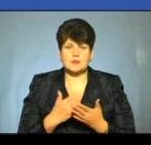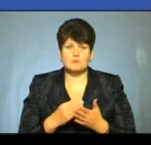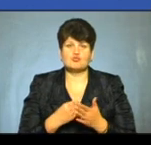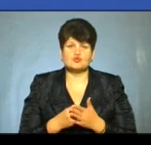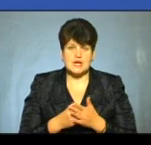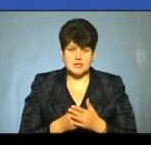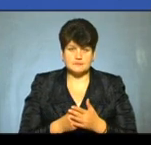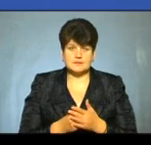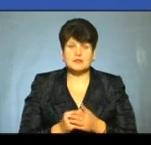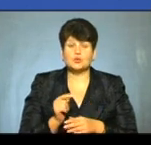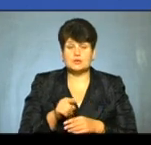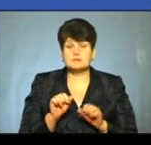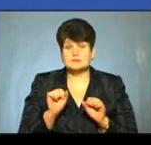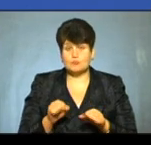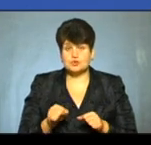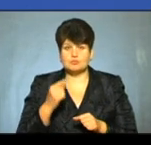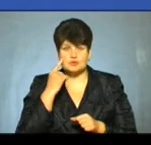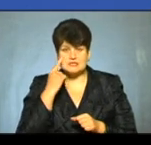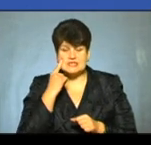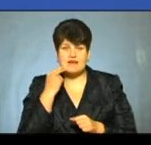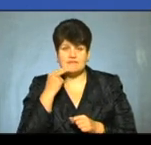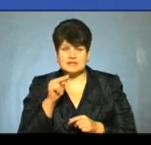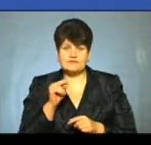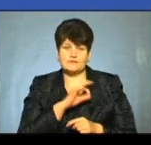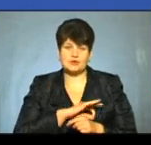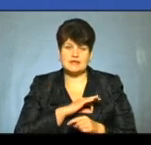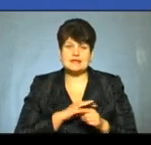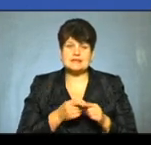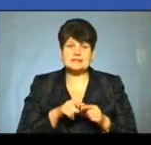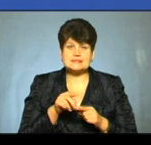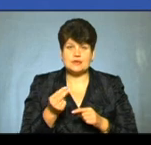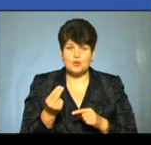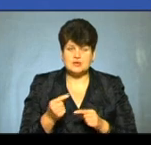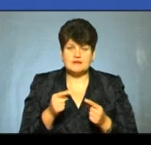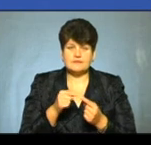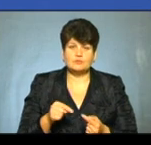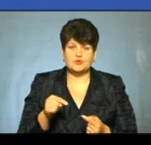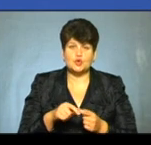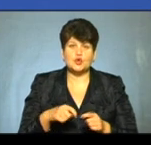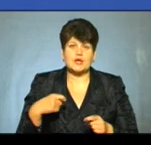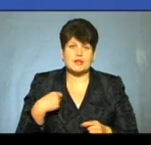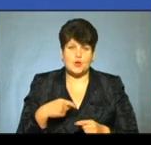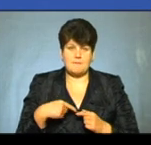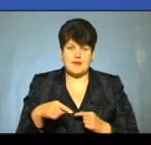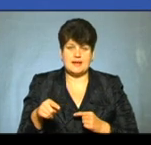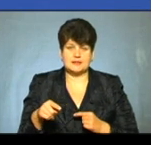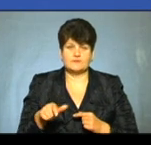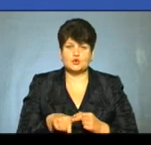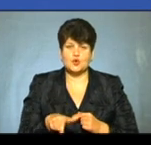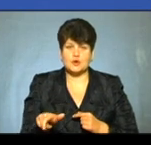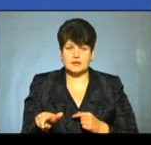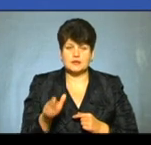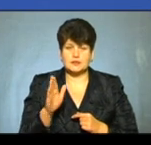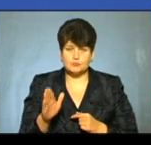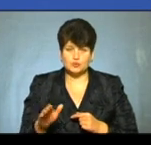бюджеті, і ми тоді зможемо оцінювати ефективність використання цих коштів відповідно до кілометрів дорог,